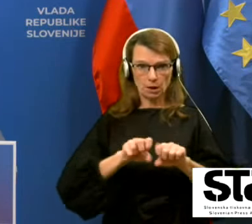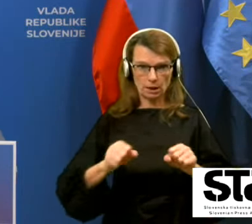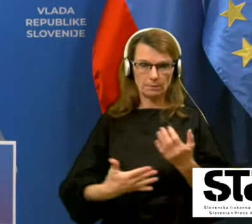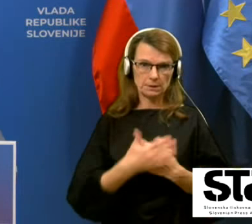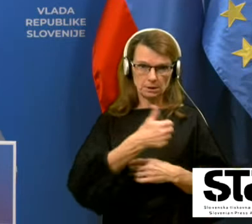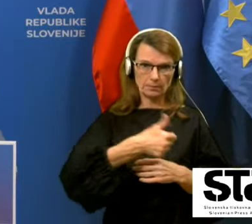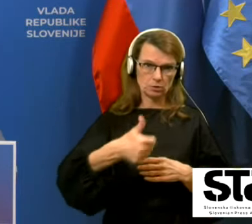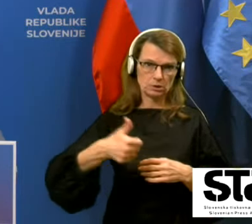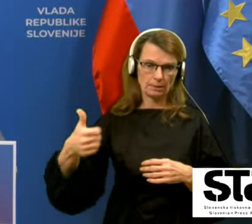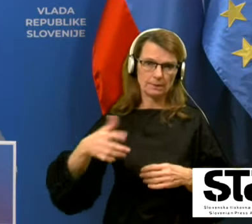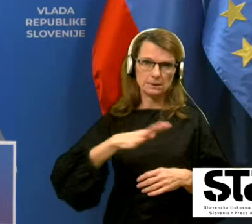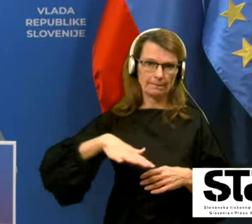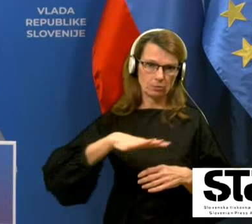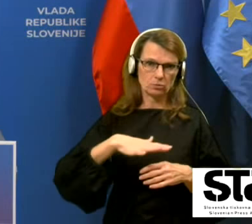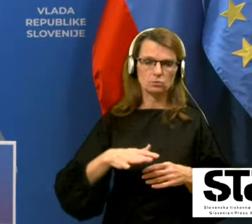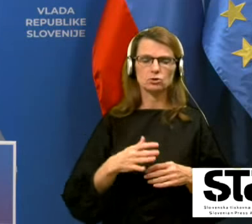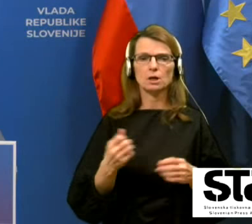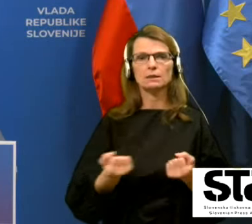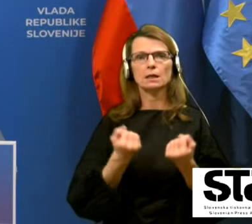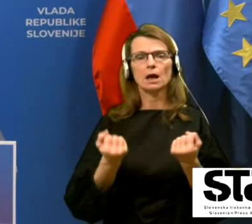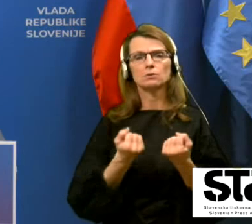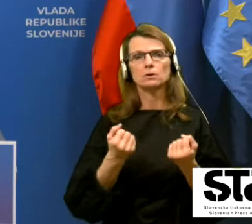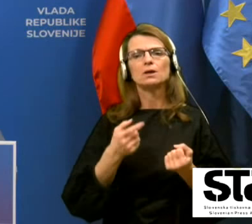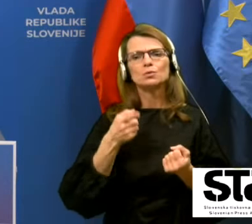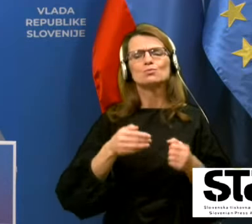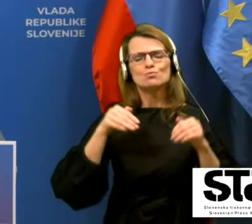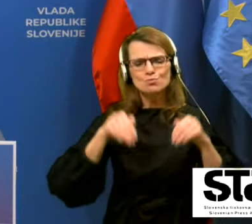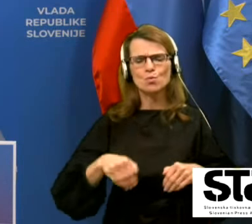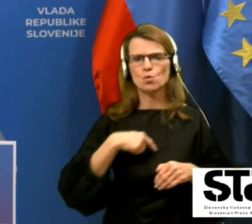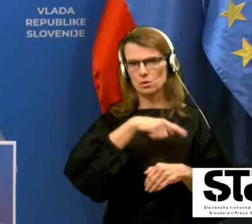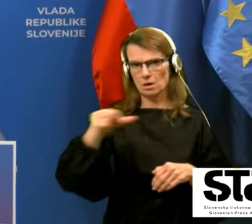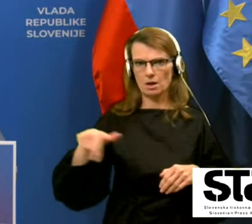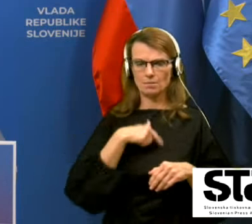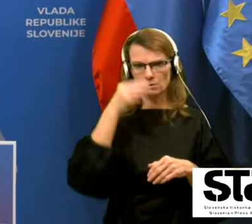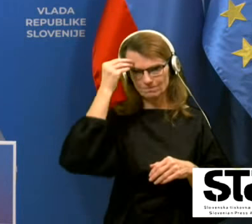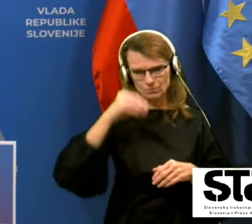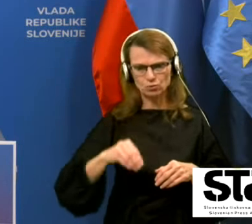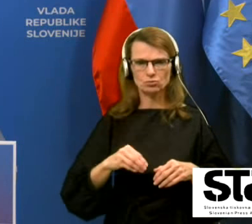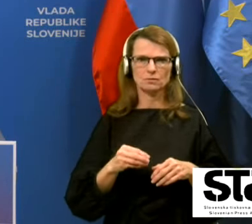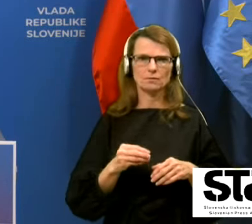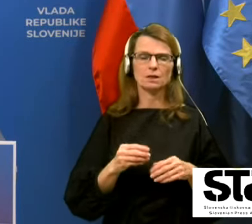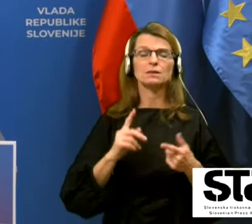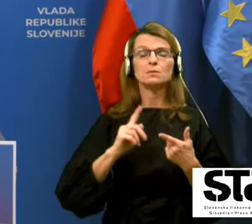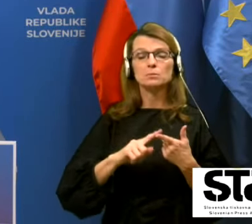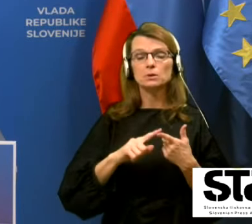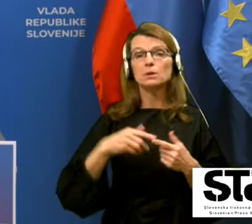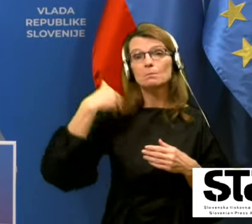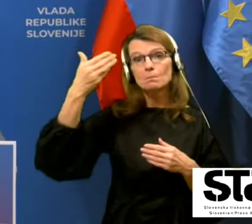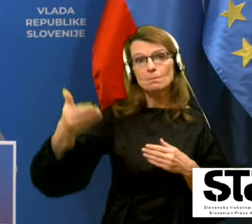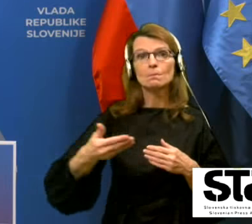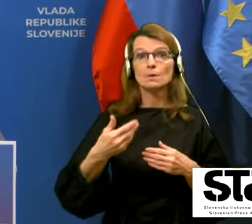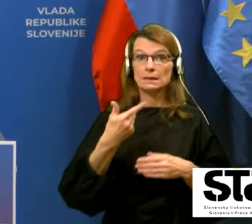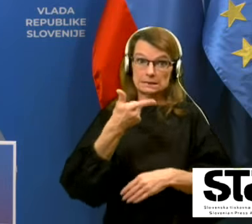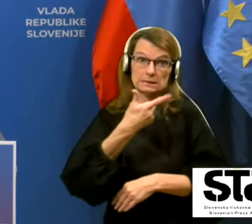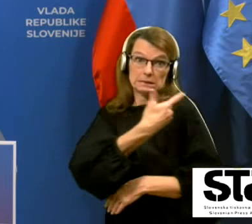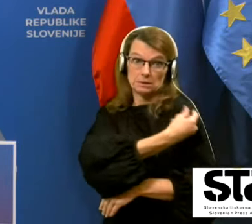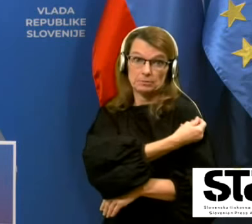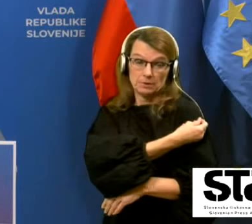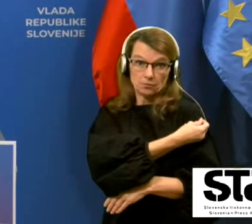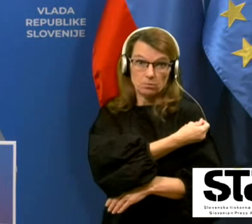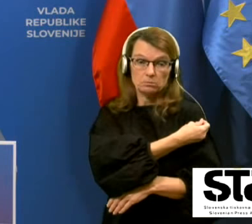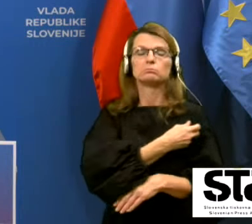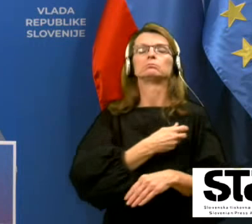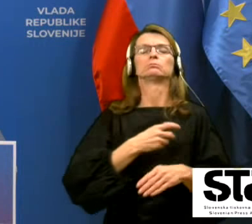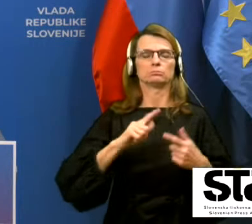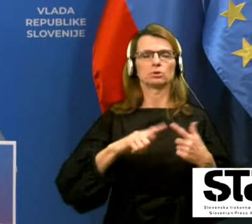in teh se moramo držati, da bomo potem z cepivom pa res